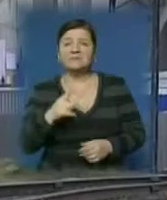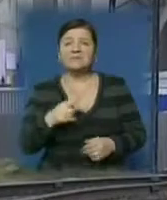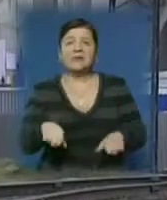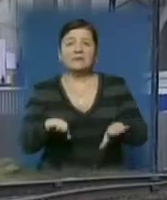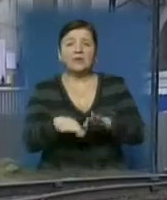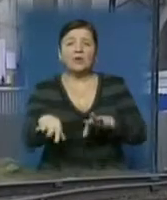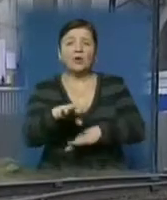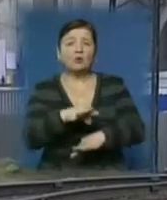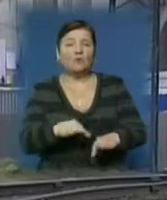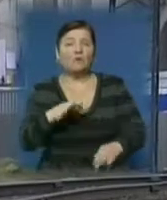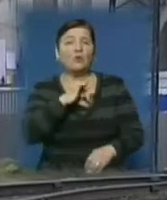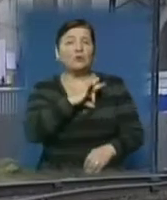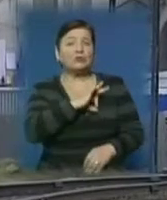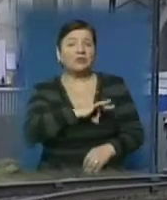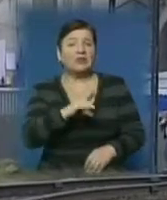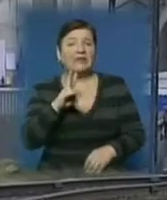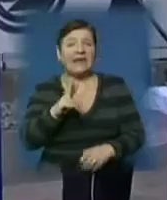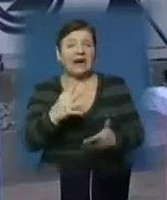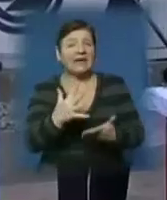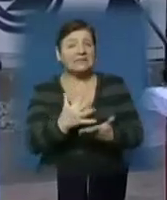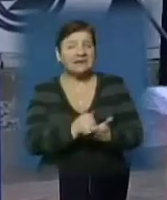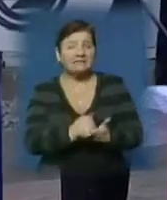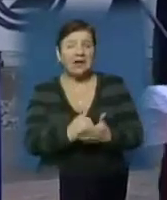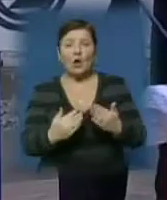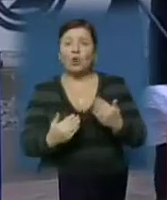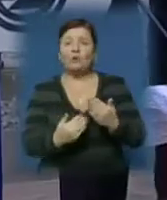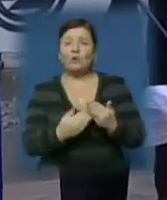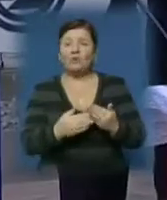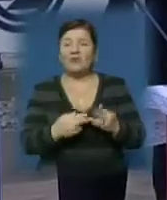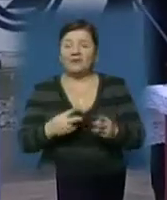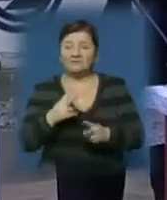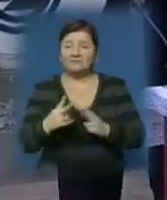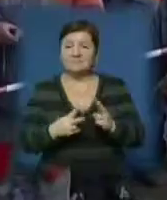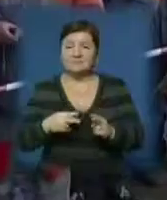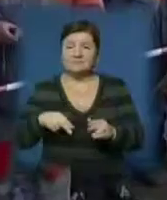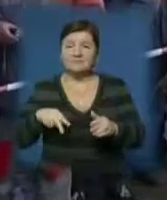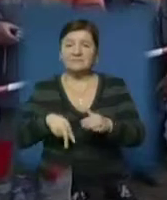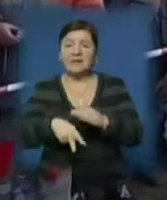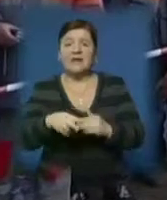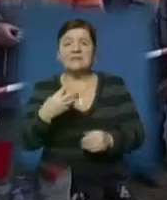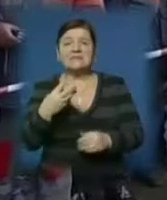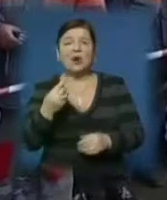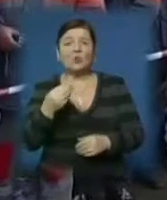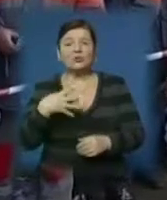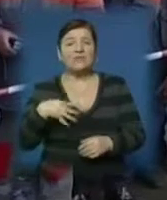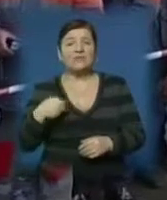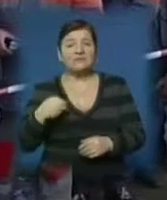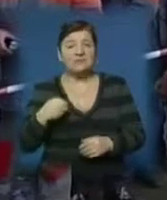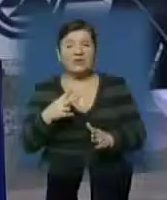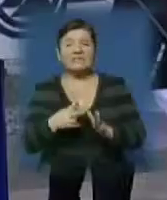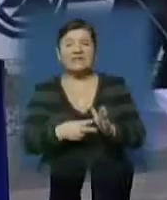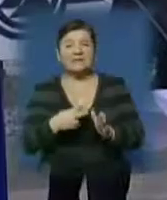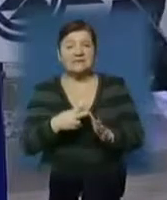запроєктованого, використовуватимуть як резервний. Новий залізничний шлях через гори будують за кошти Львівської залізниці із